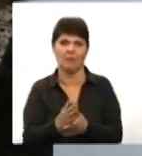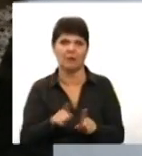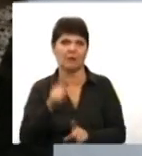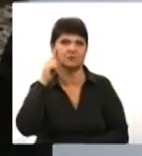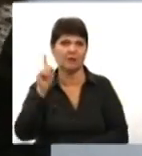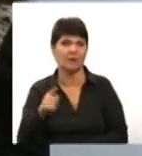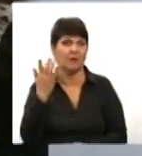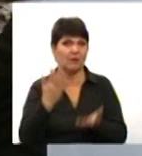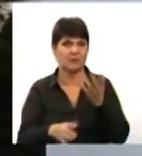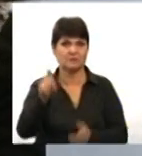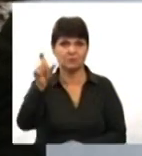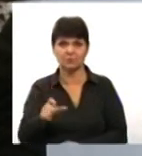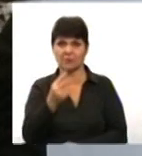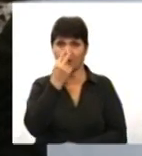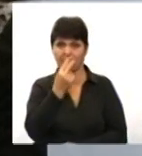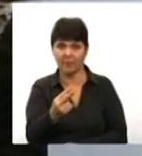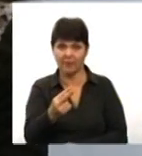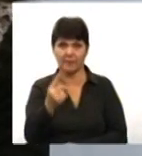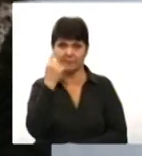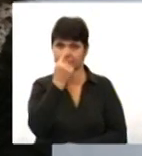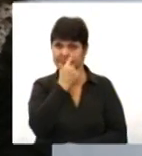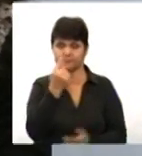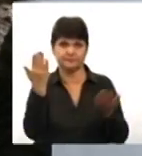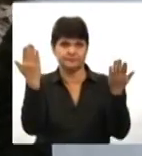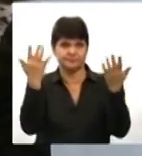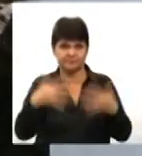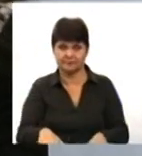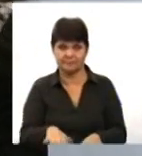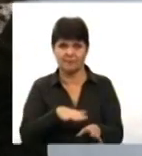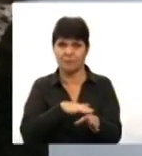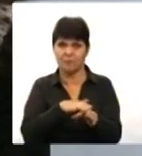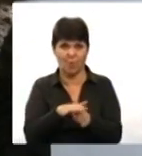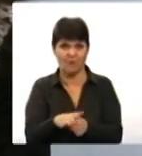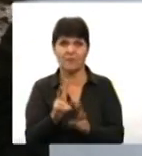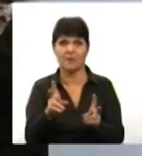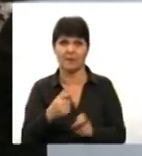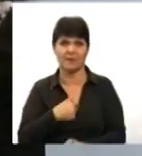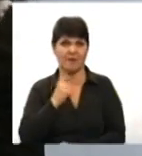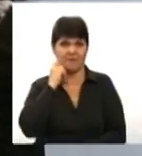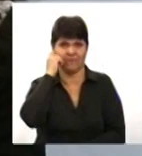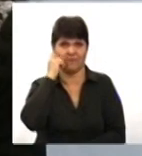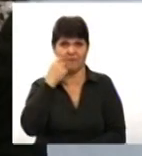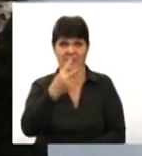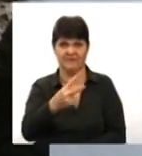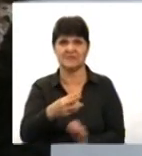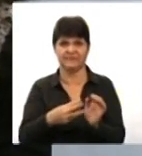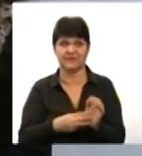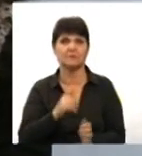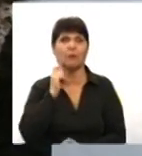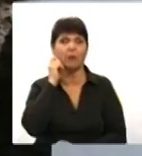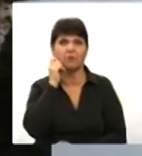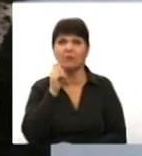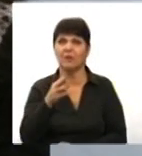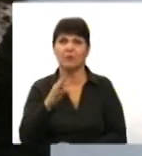Якщо людина бачила і втратила повністю зір, наприклад, як я у віці вже 28 років, то